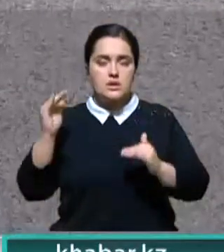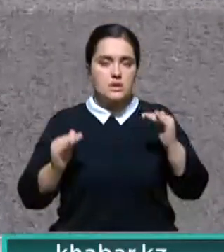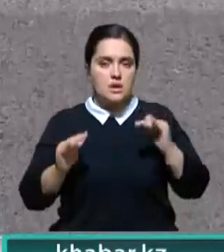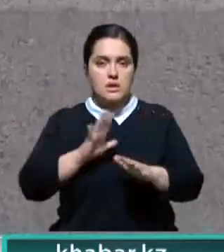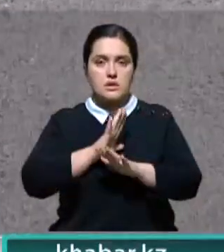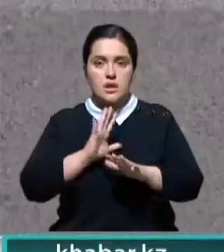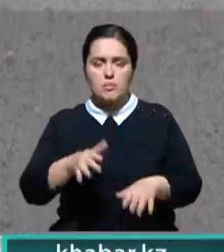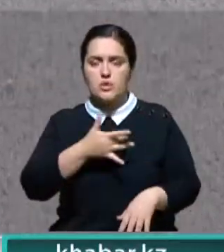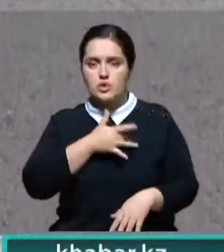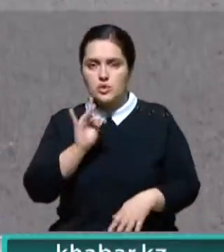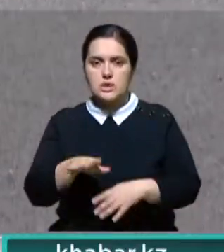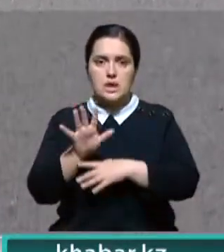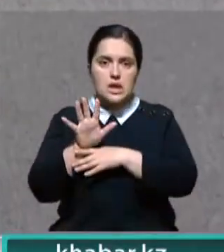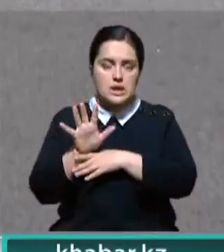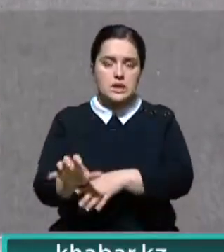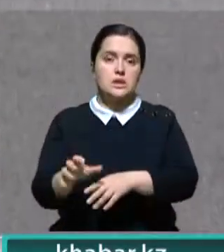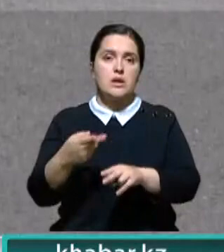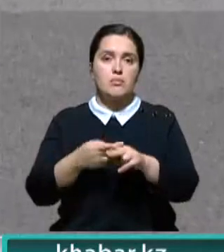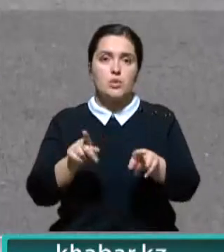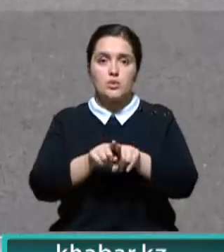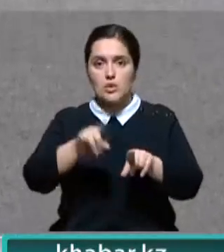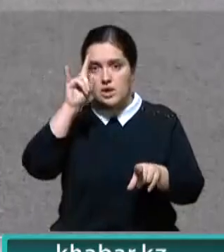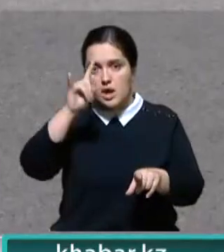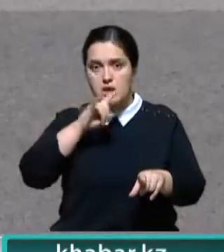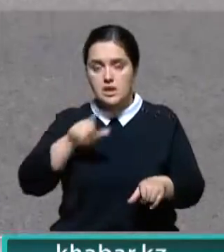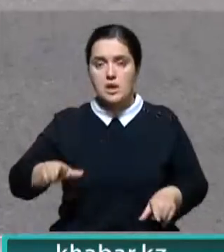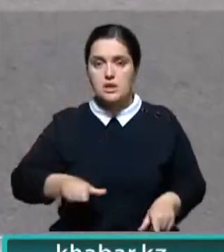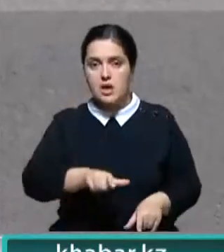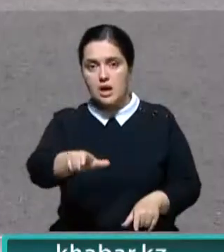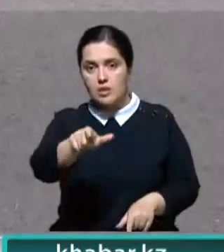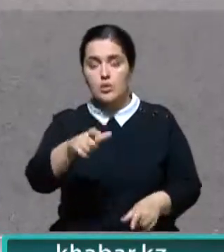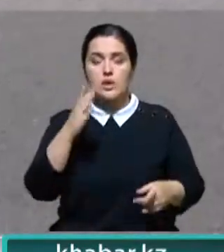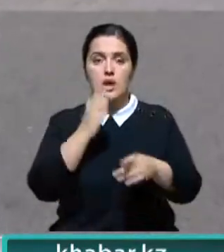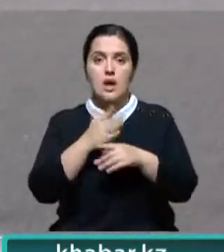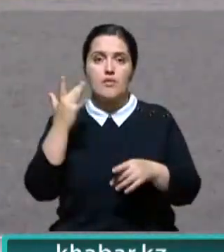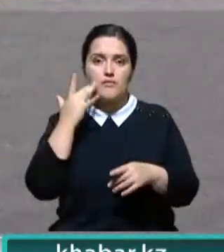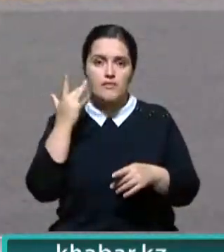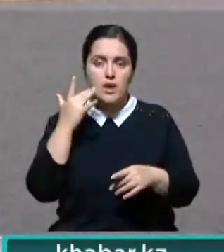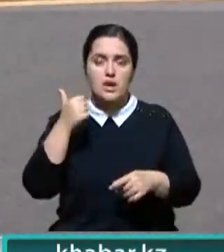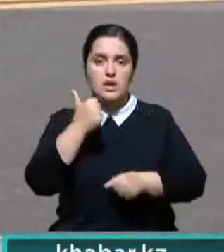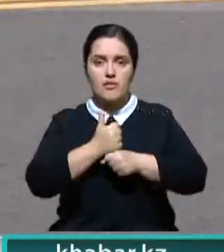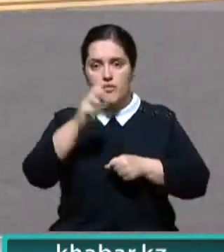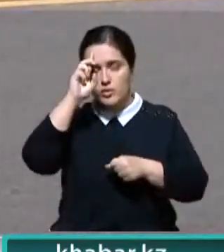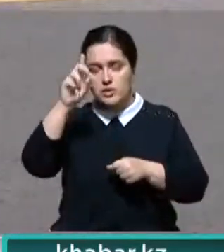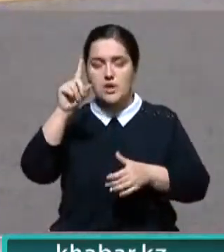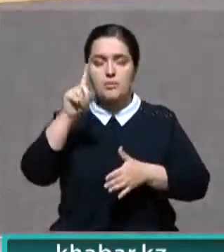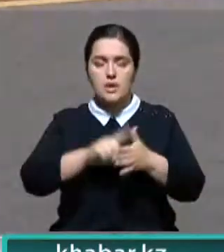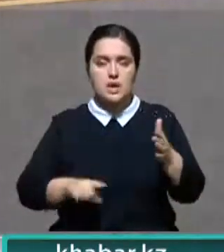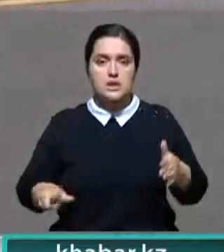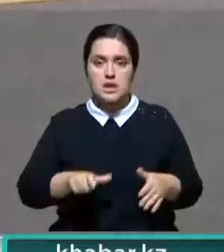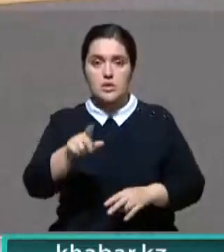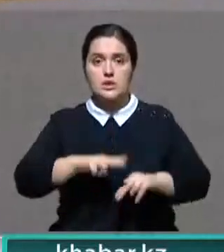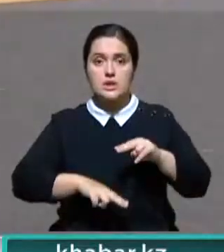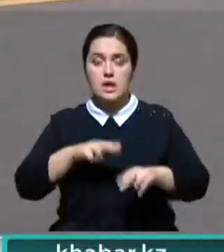Жесткой критике сегодня подверглись и казахстанские дороги. Впрочем, как и всегда, глава государства признал, в дорожно